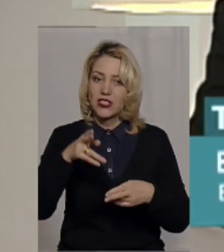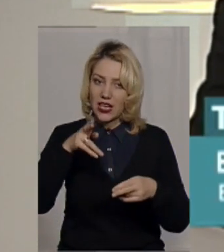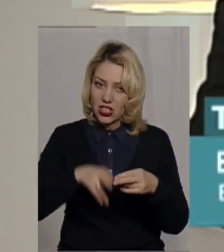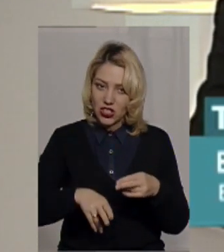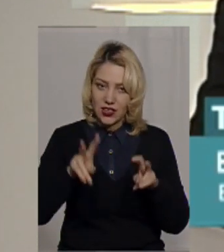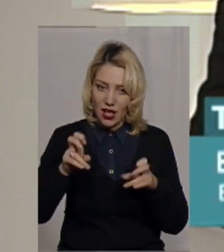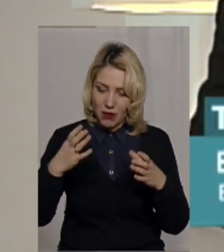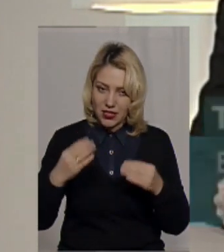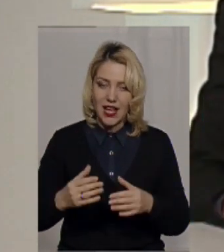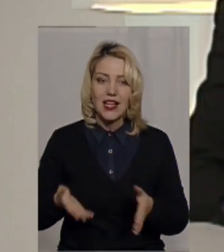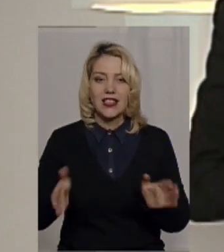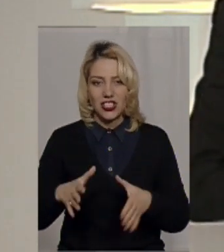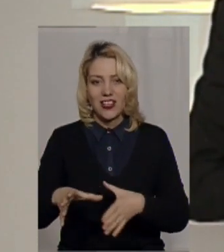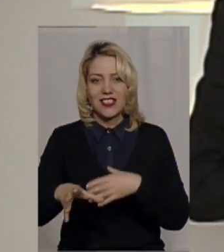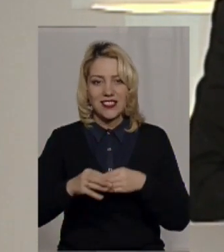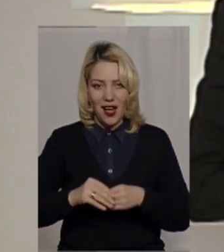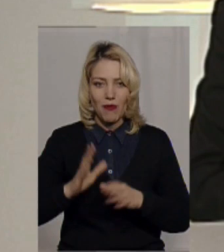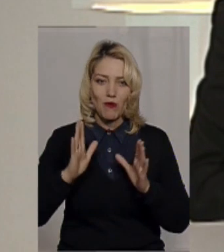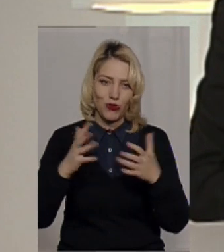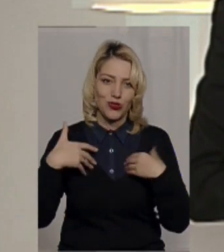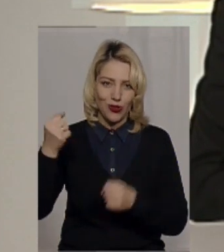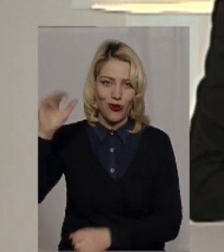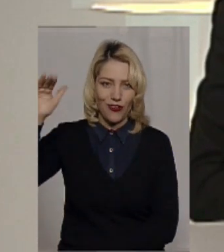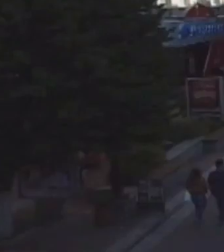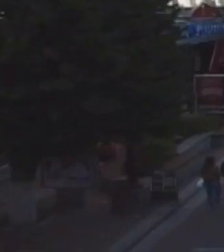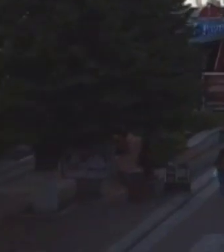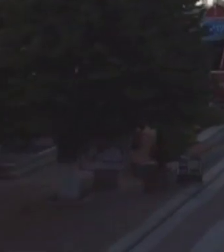Залишайтесь разом із нами, тримайтесь і будьте здорові.